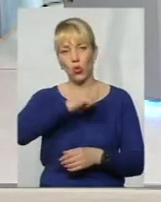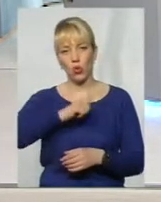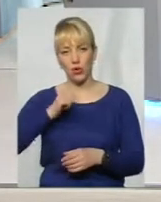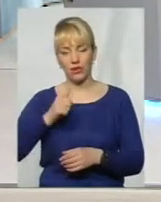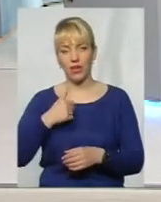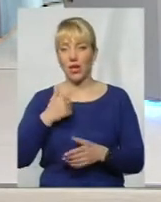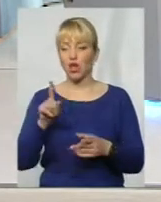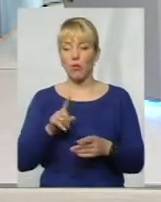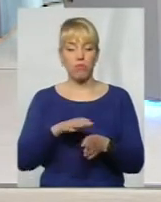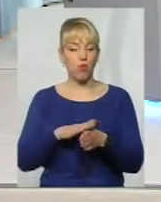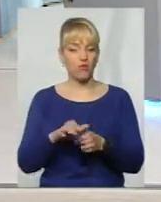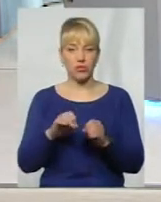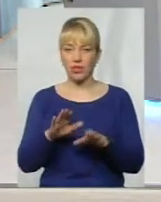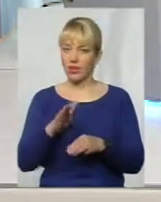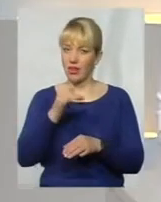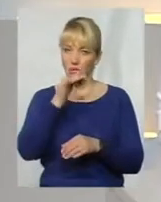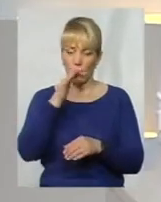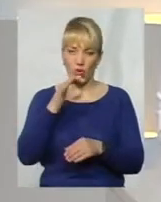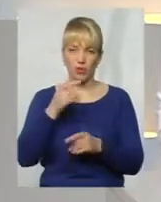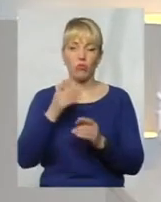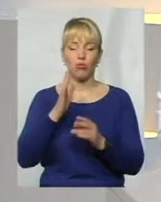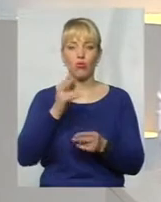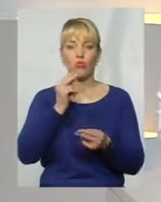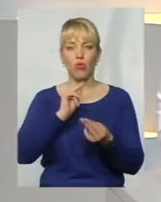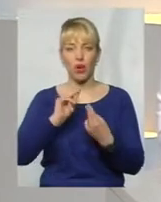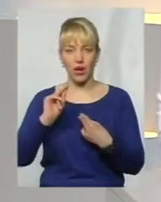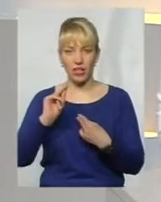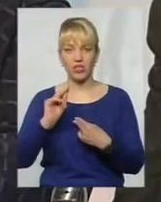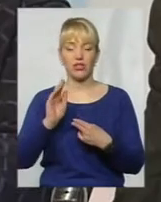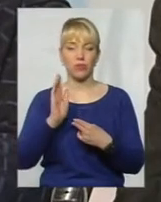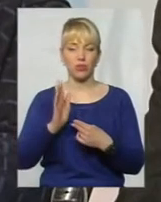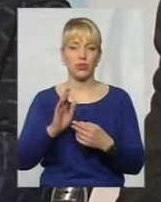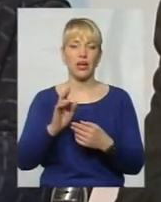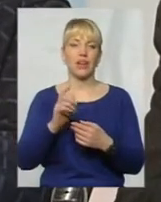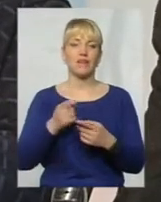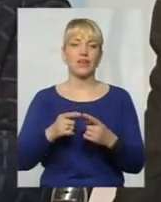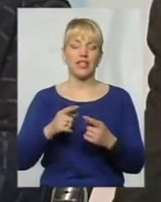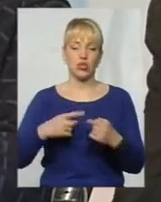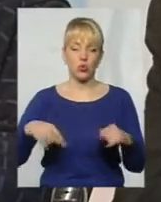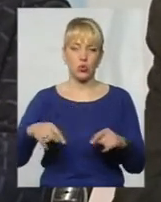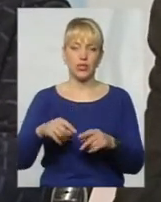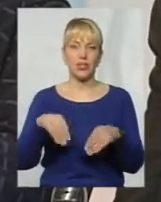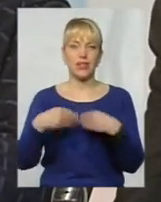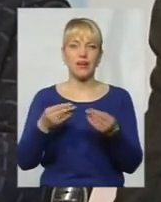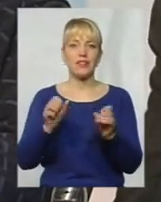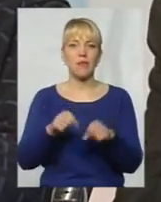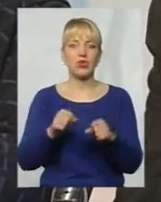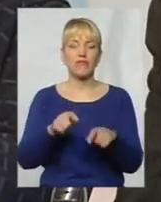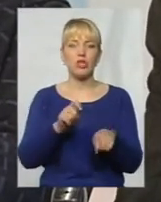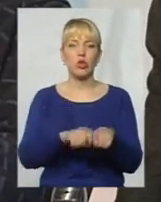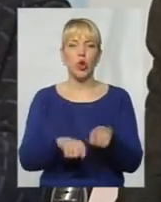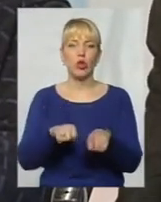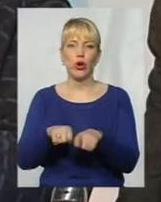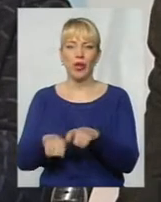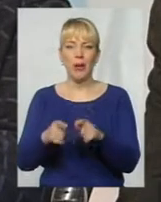Звісно, воно буде сприяти покращенню екологічної ситуації в зоні, і не тільки в зоні, дасть можливість працювати, контролювати періоди